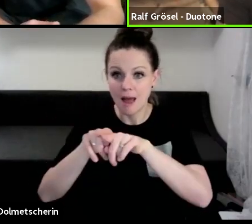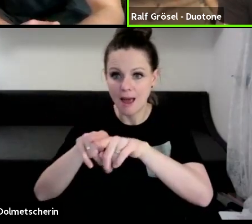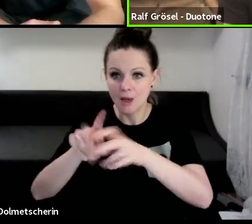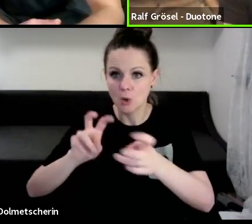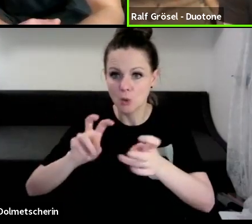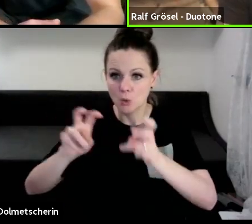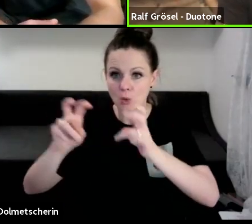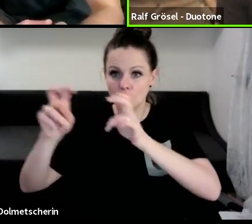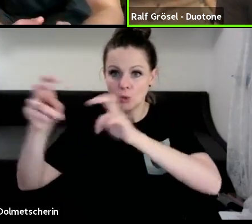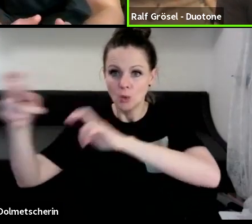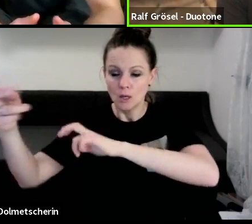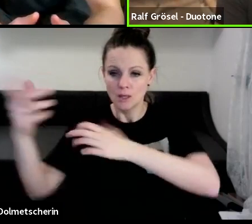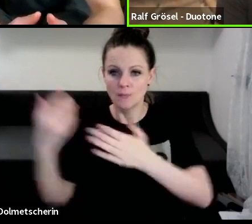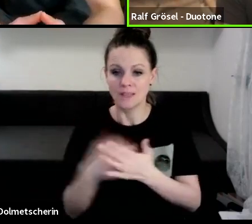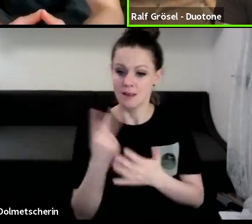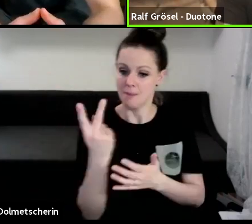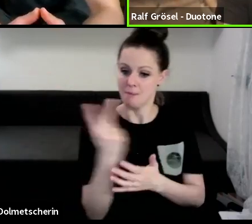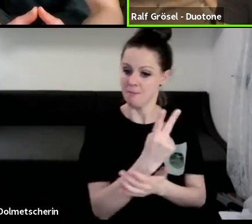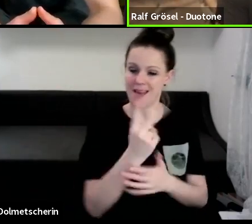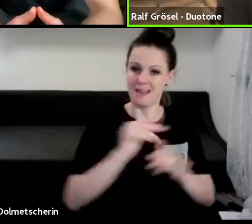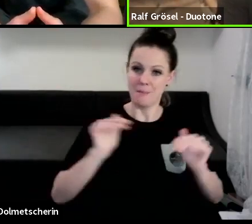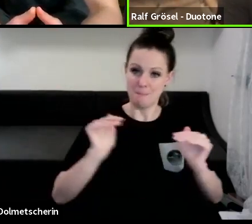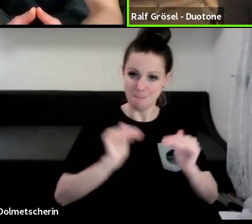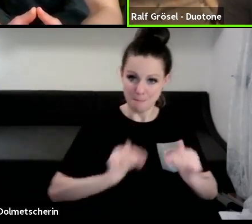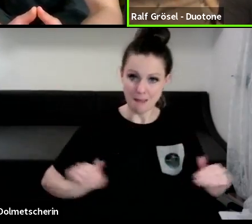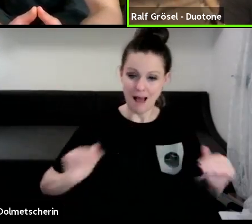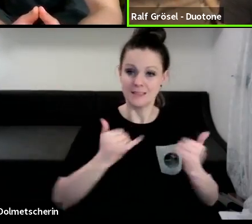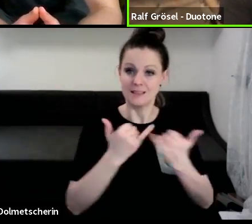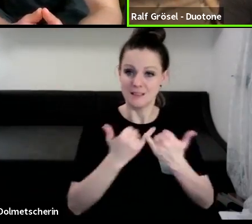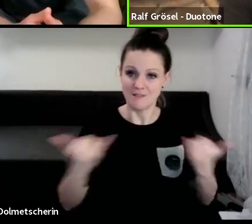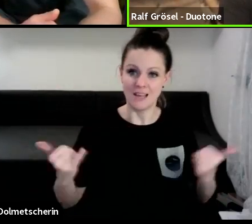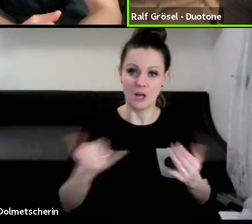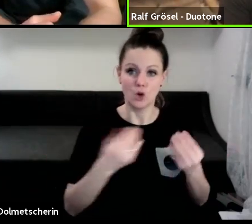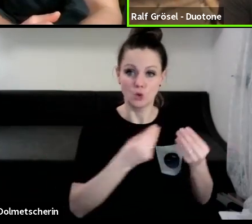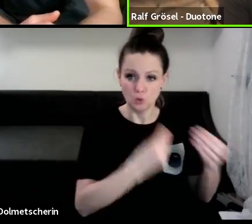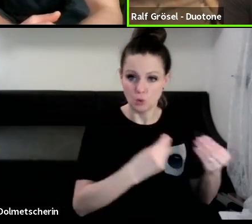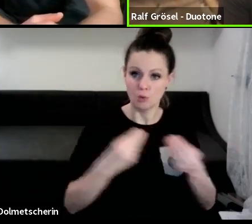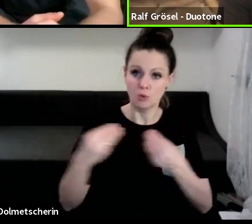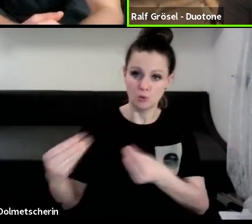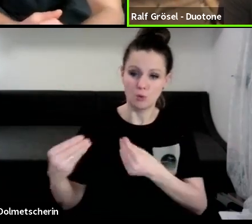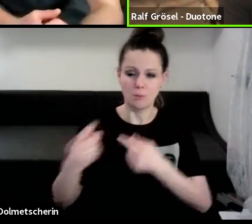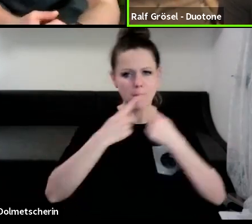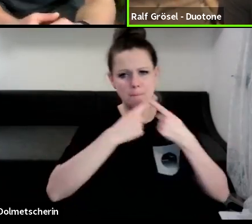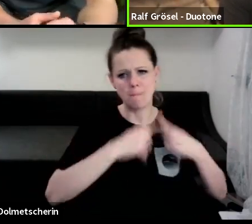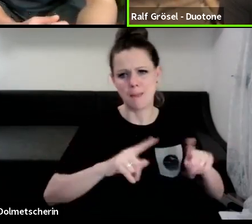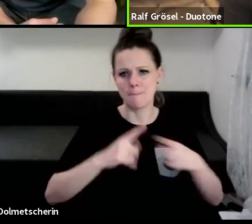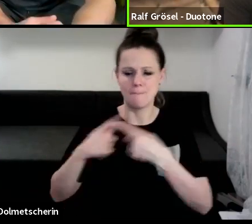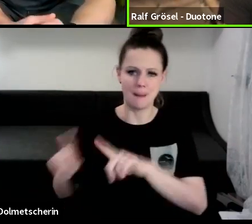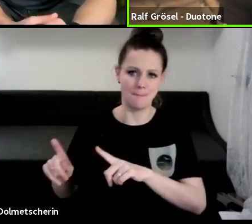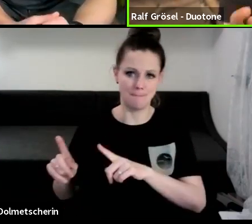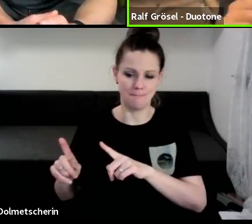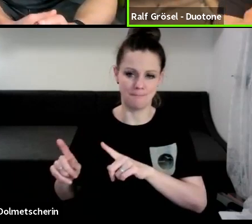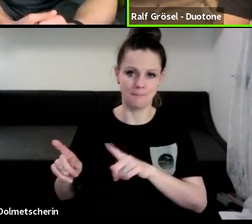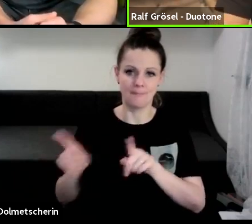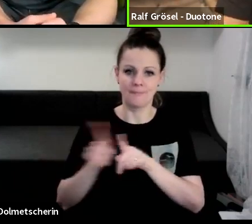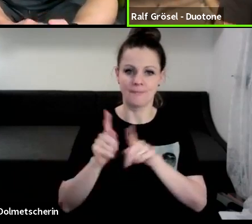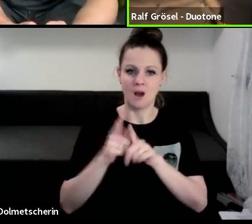Schirme sind von ihrer Grundcharakteristik, wenn man sie sich anschaut, grundverschieden und sie fahren auch grundverschieden.